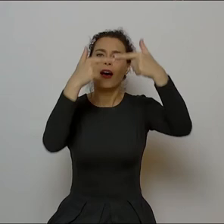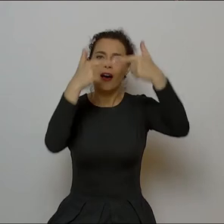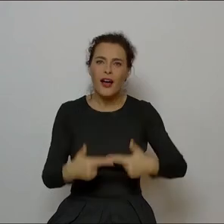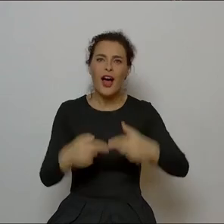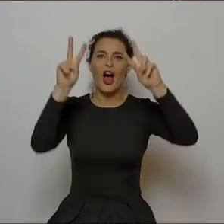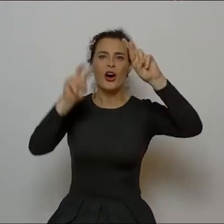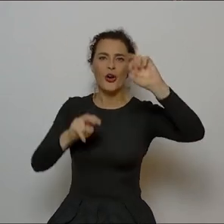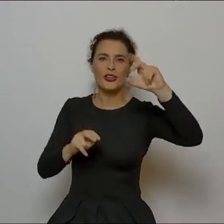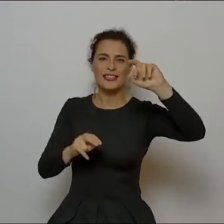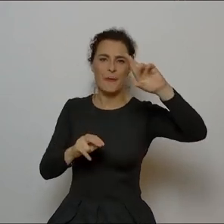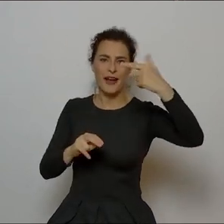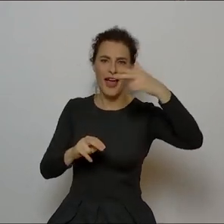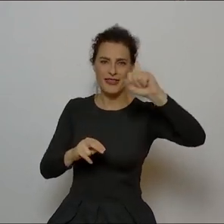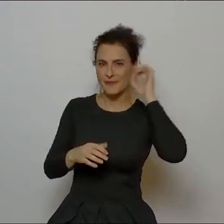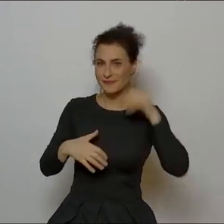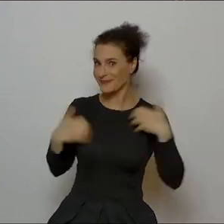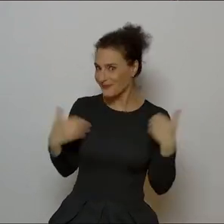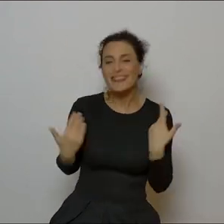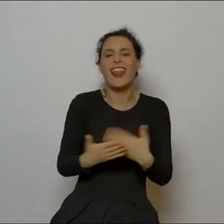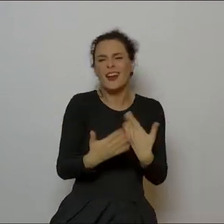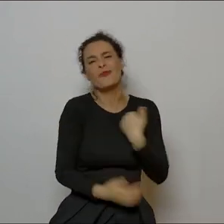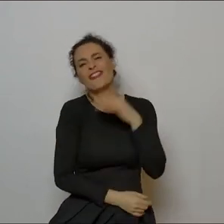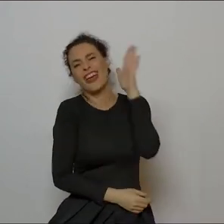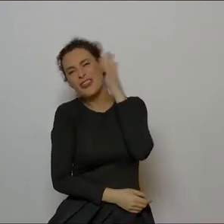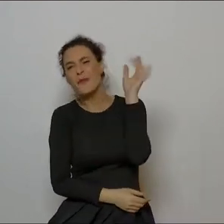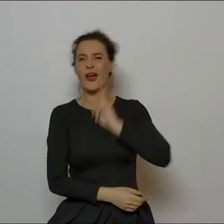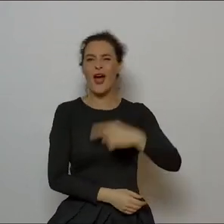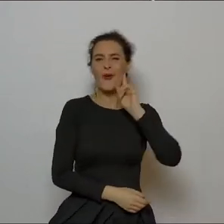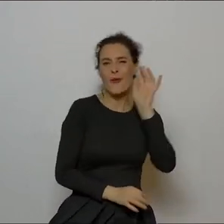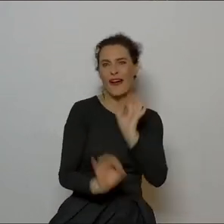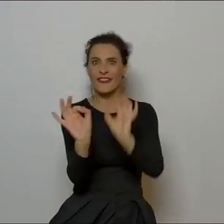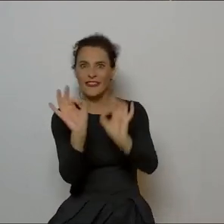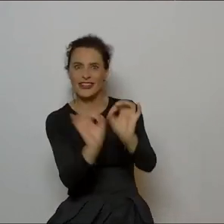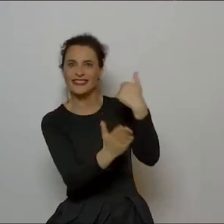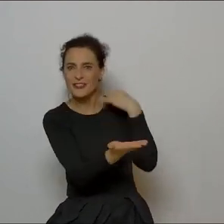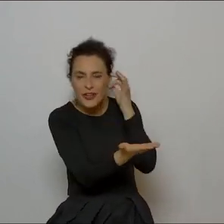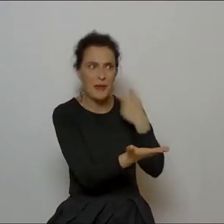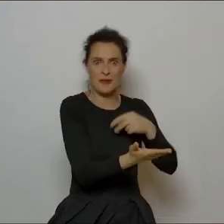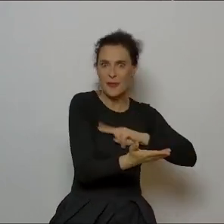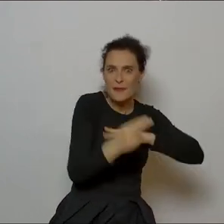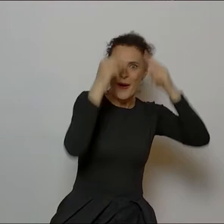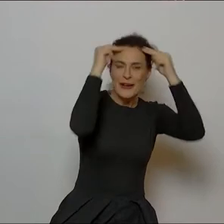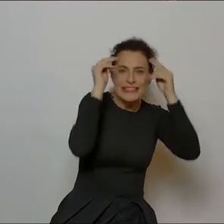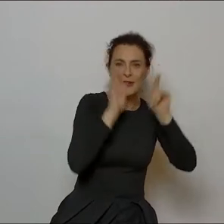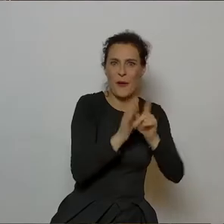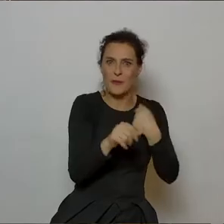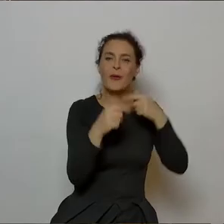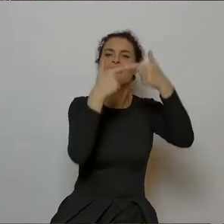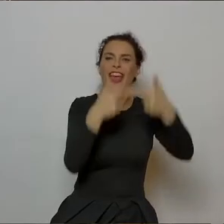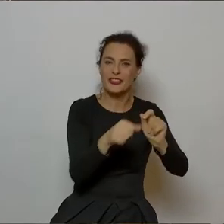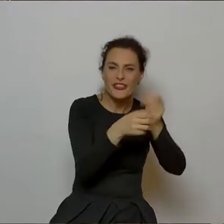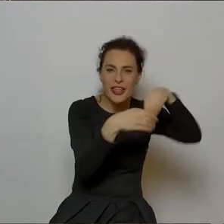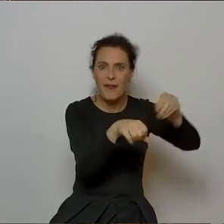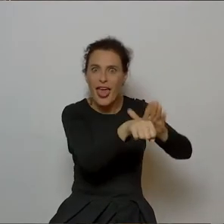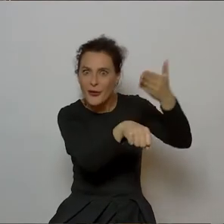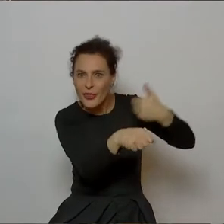Rozebrana. Wiadomo, młody chłopak, tam podrywałem dziewczynę i to mi się strasznie podobało. Ten Norwid taki fajny, takie erotyki pisał. Później